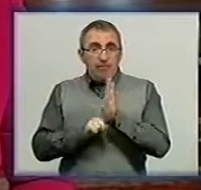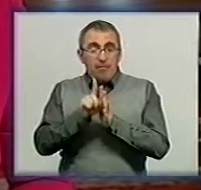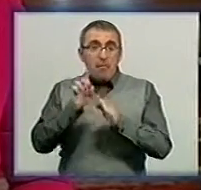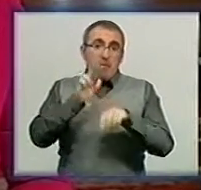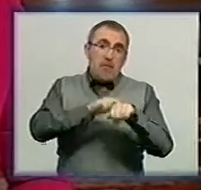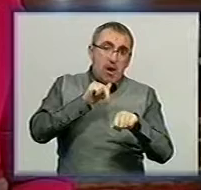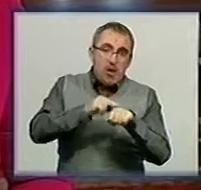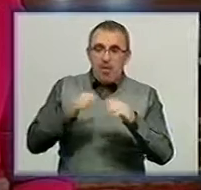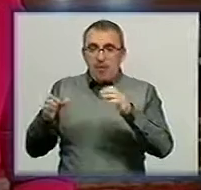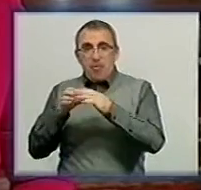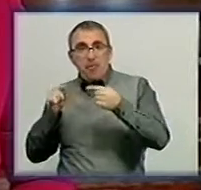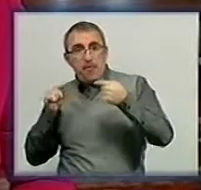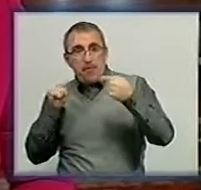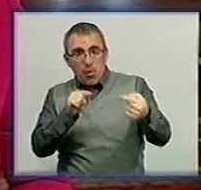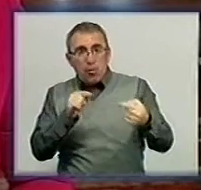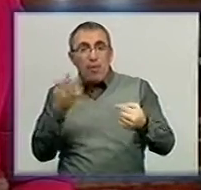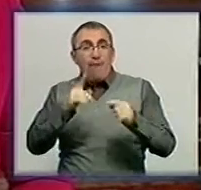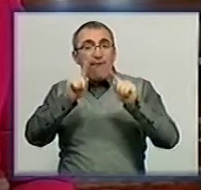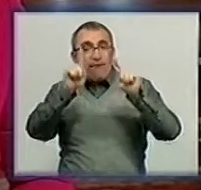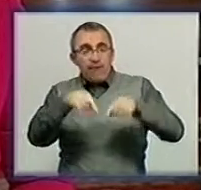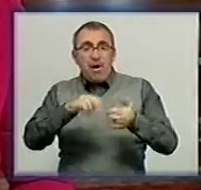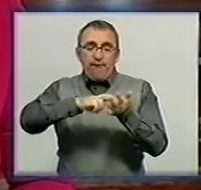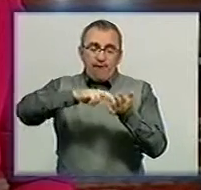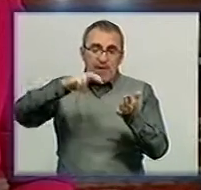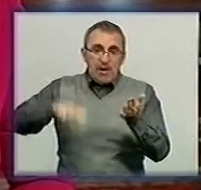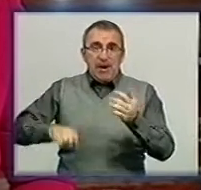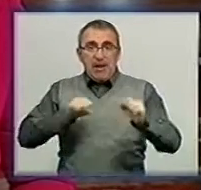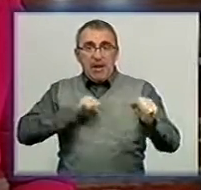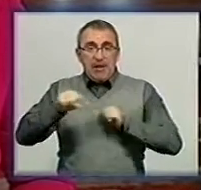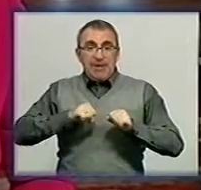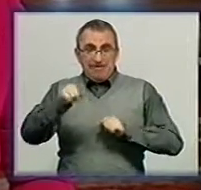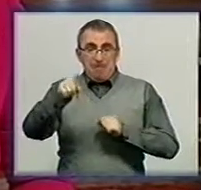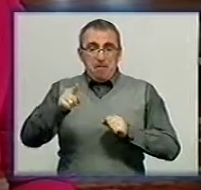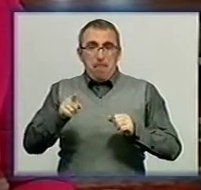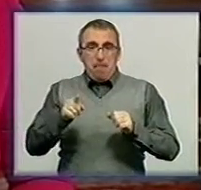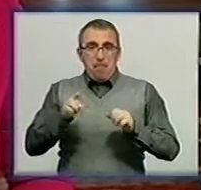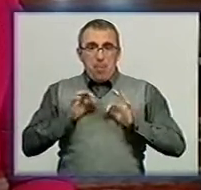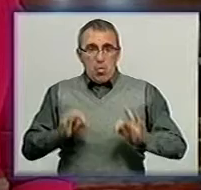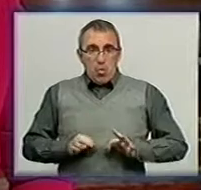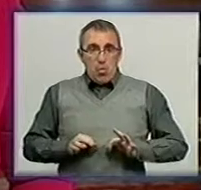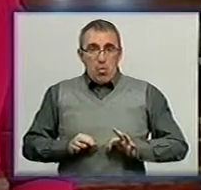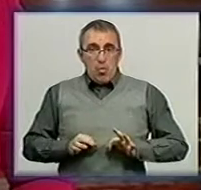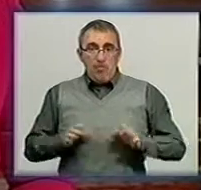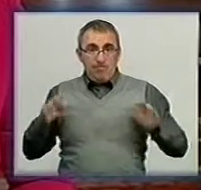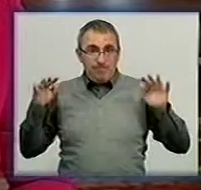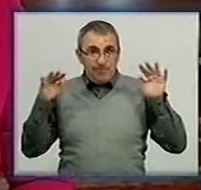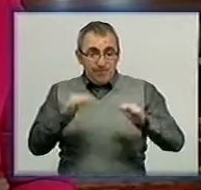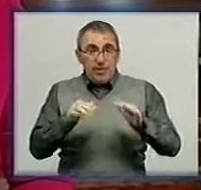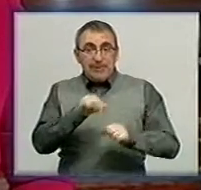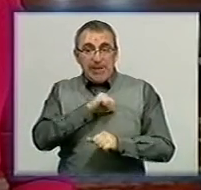міліцією та протестувальниками, які вимагають відставки керівництва місцевої прокуратури. Під час віч організованого